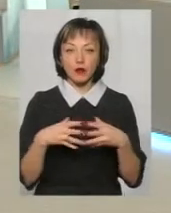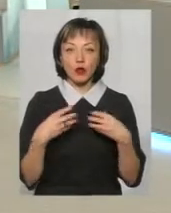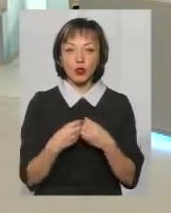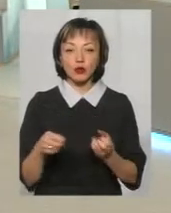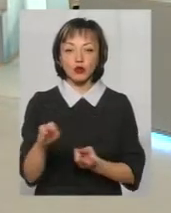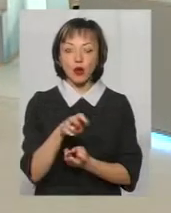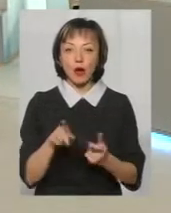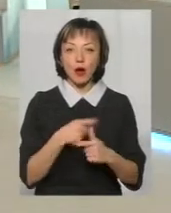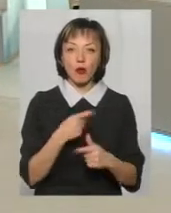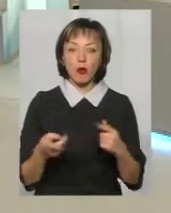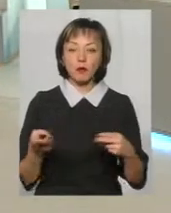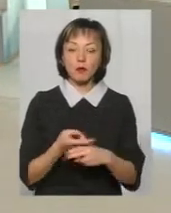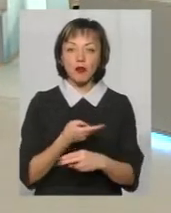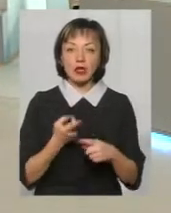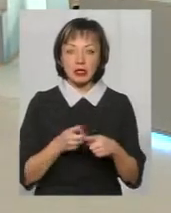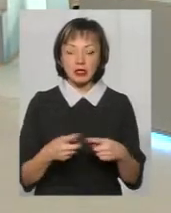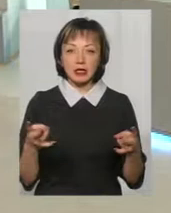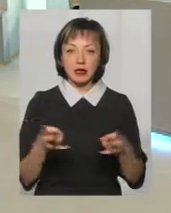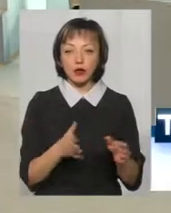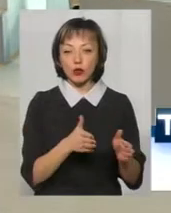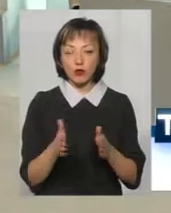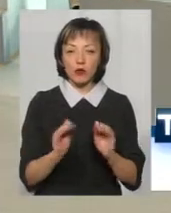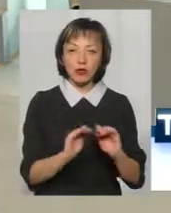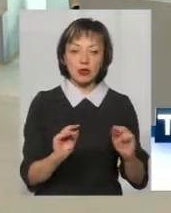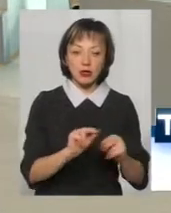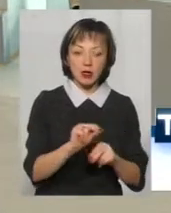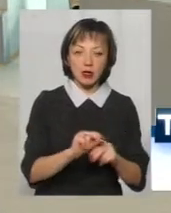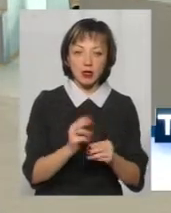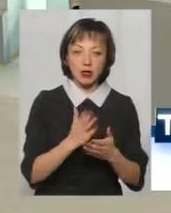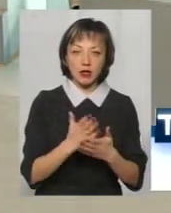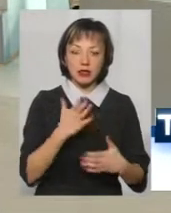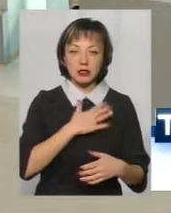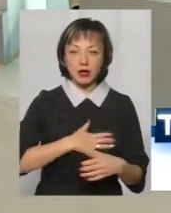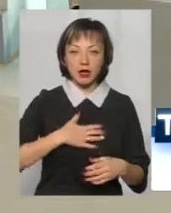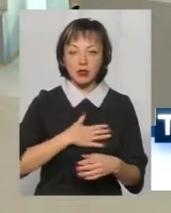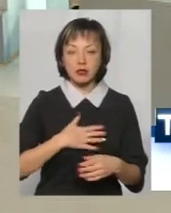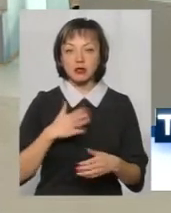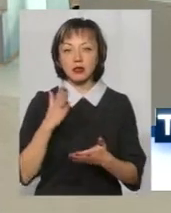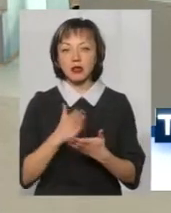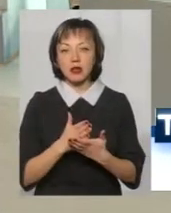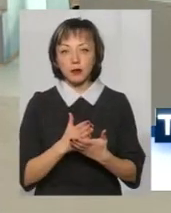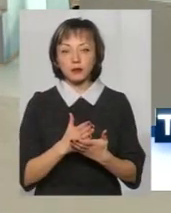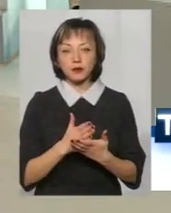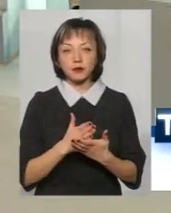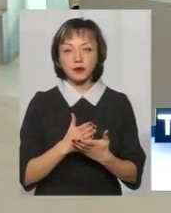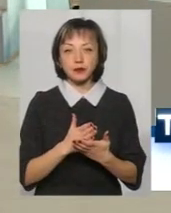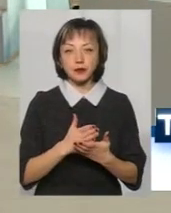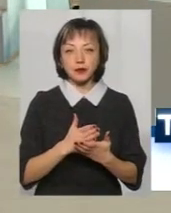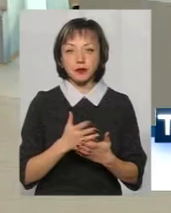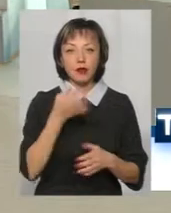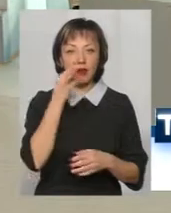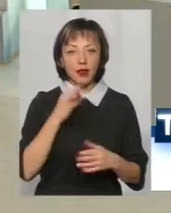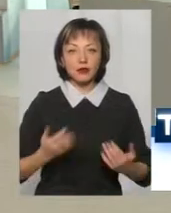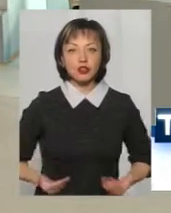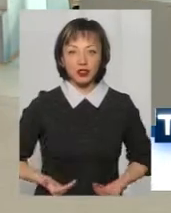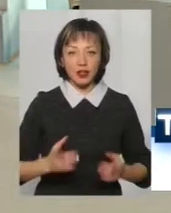шукаємо їх або позбавляємо, це треба готувати і дітей, в яких вже є стрес, і вже є набуті навички життя